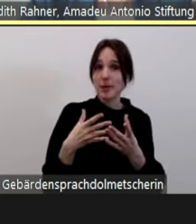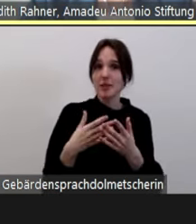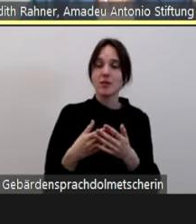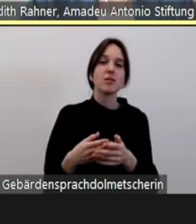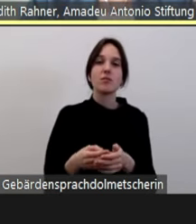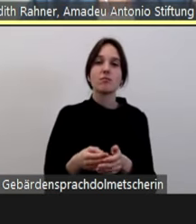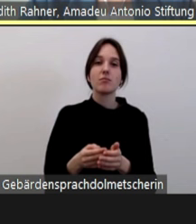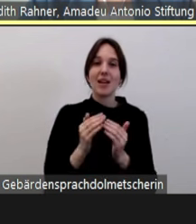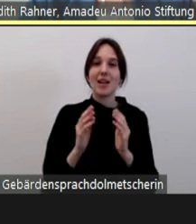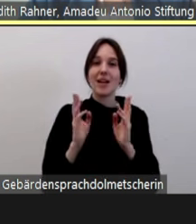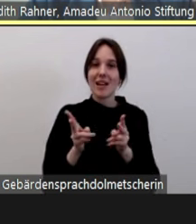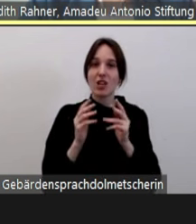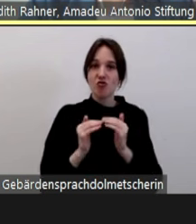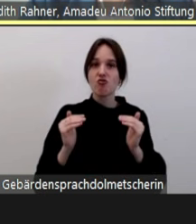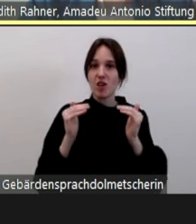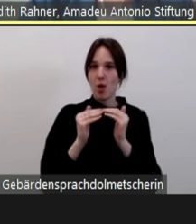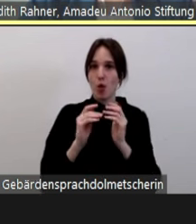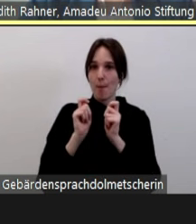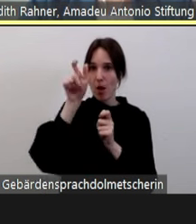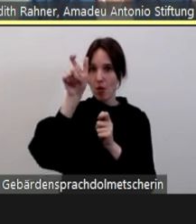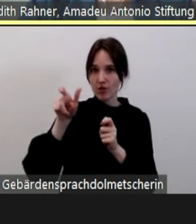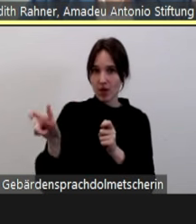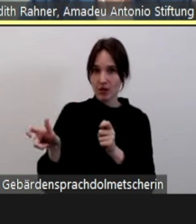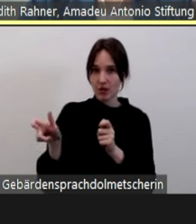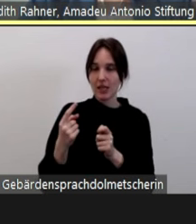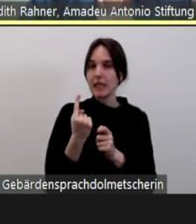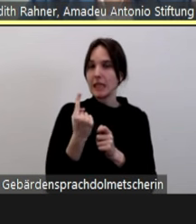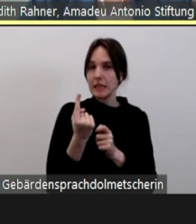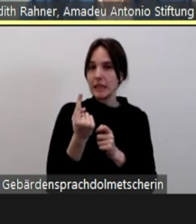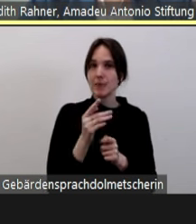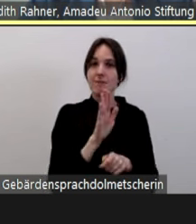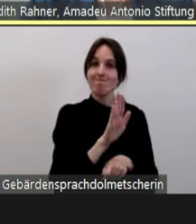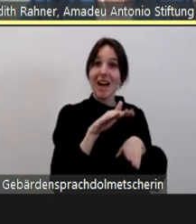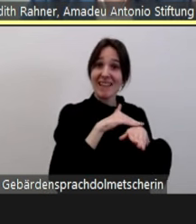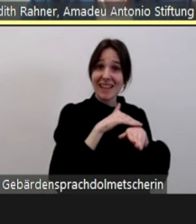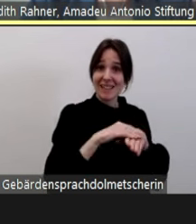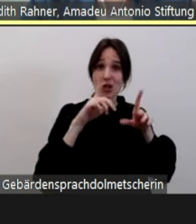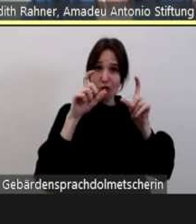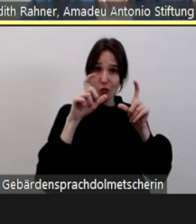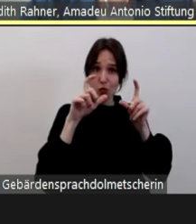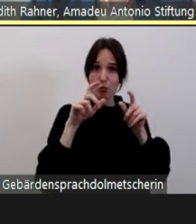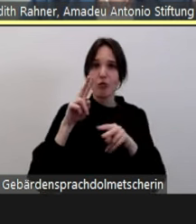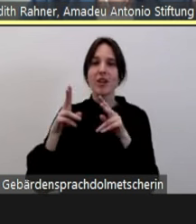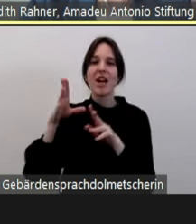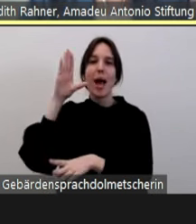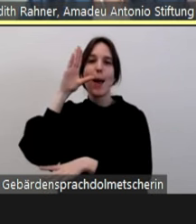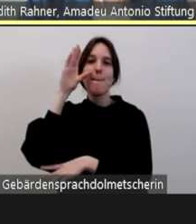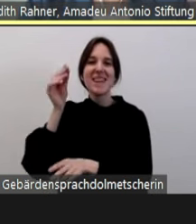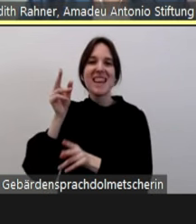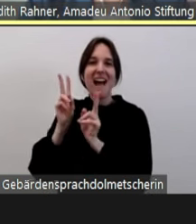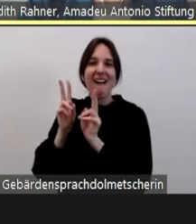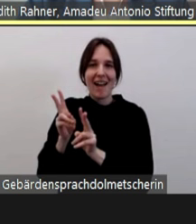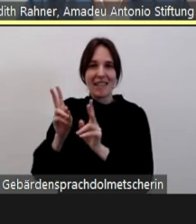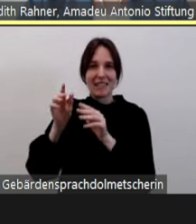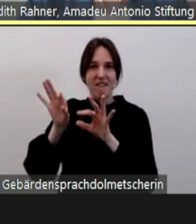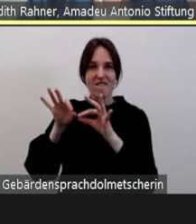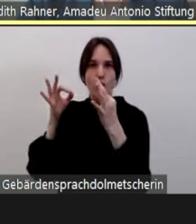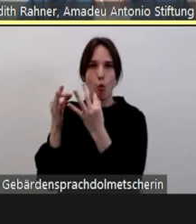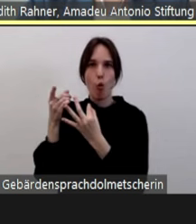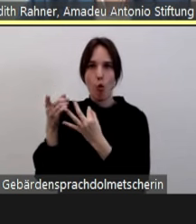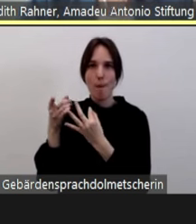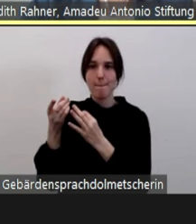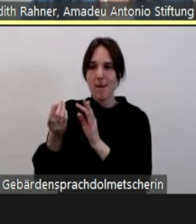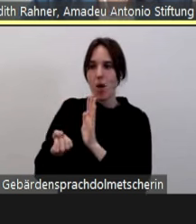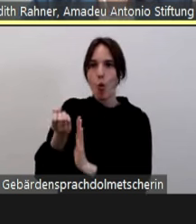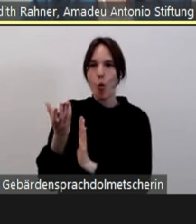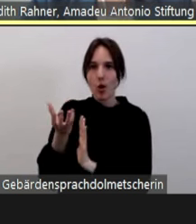in Männerrechtsforen zusammen mit Gewaltaufrufen geteilt werden. Natürlich auch viel unter anonym, sodass man da auch